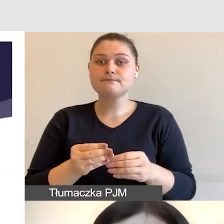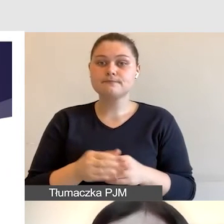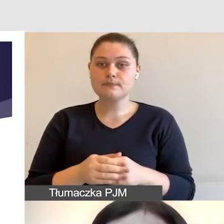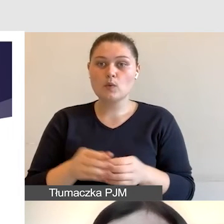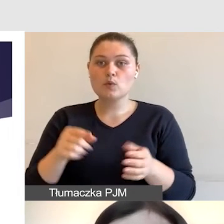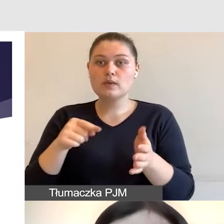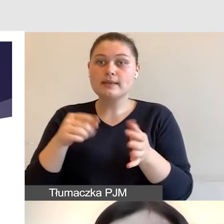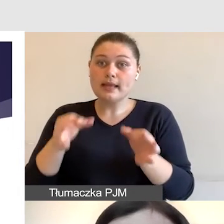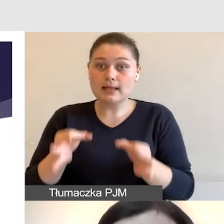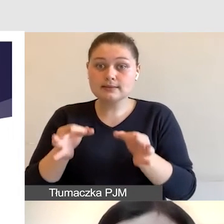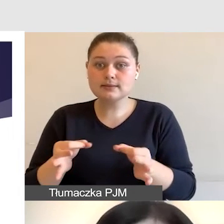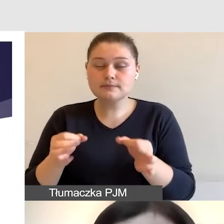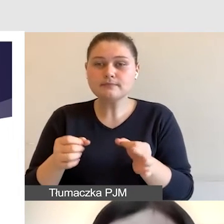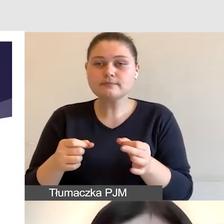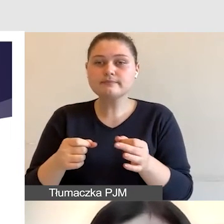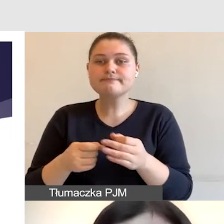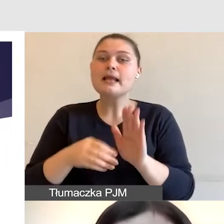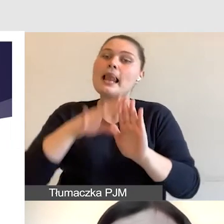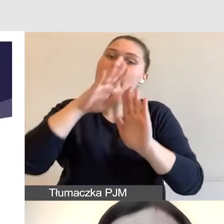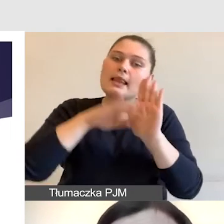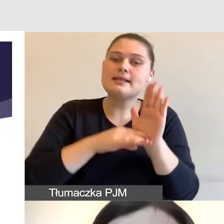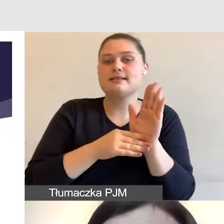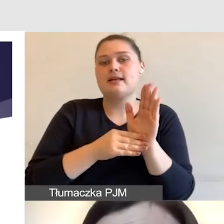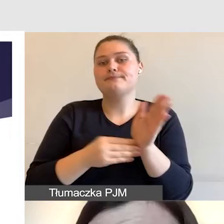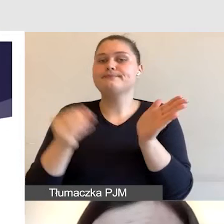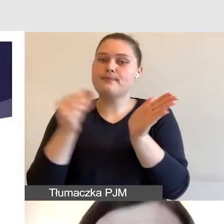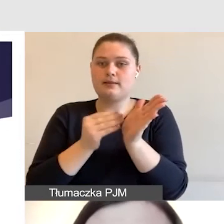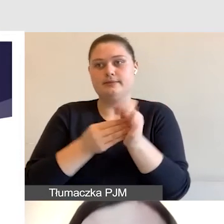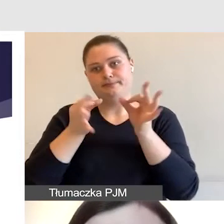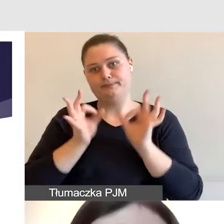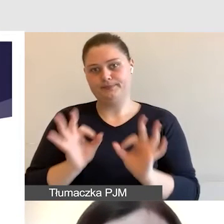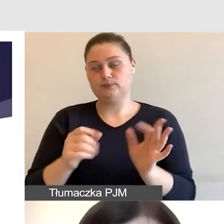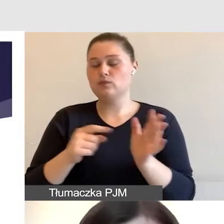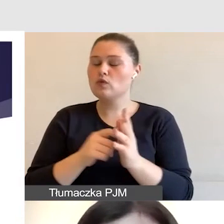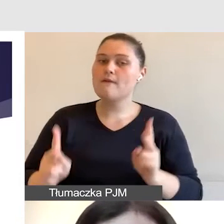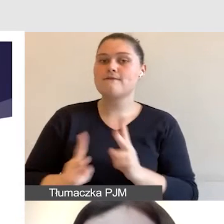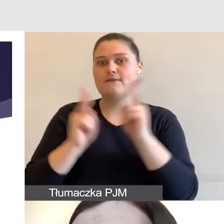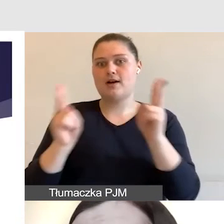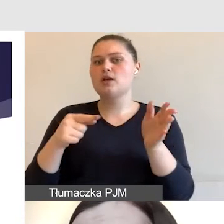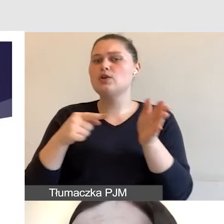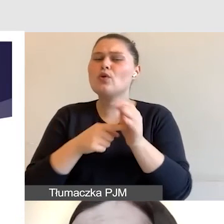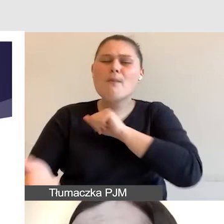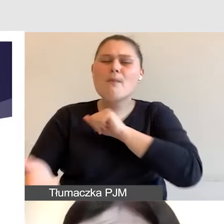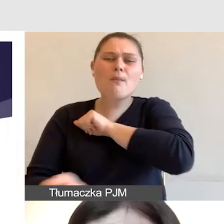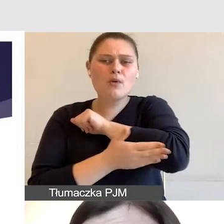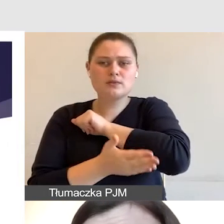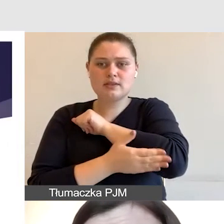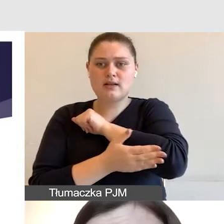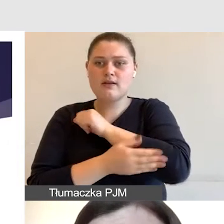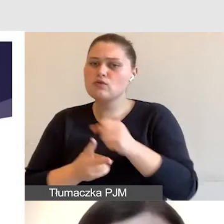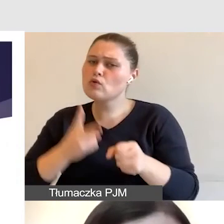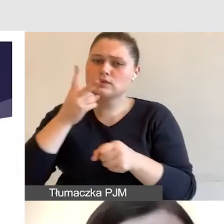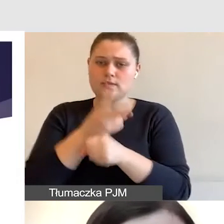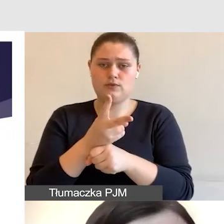która jest bardzo ważna, a jest takim basiciem dostępności każdego